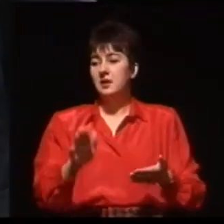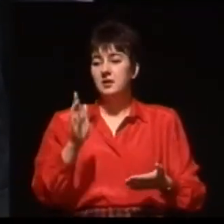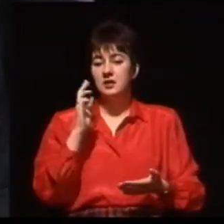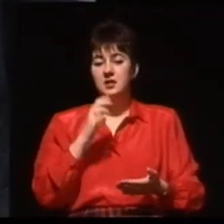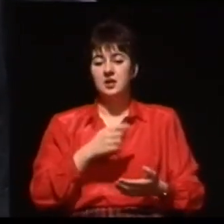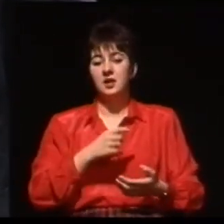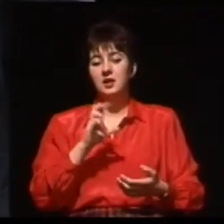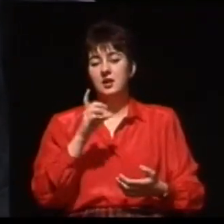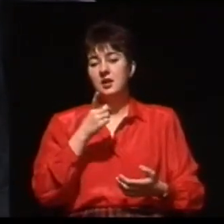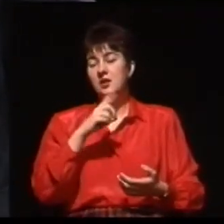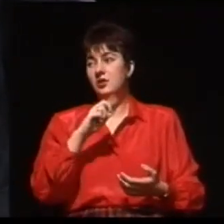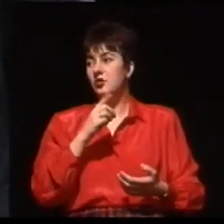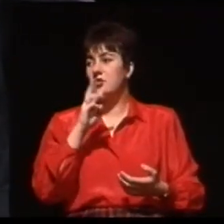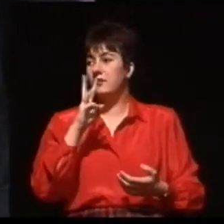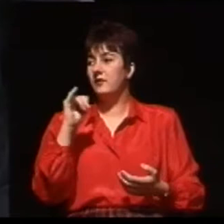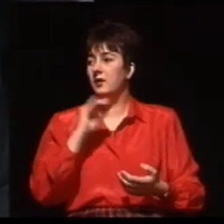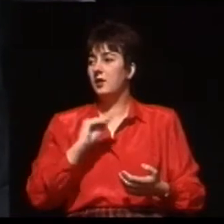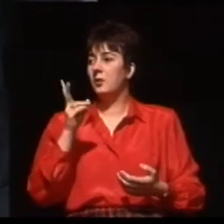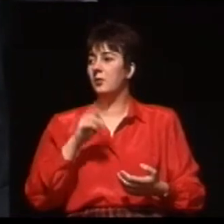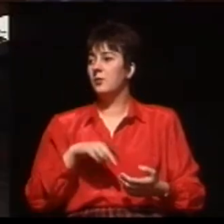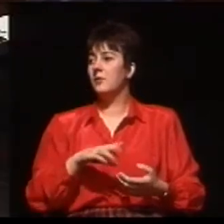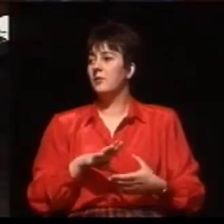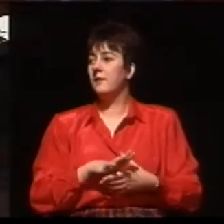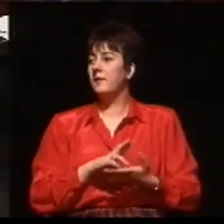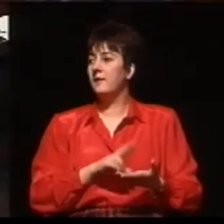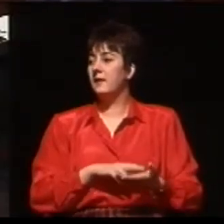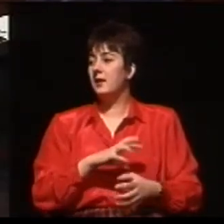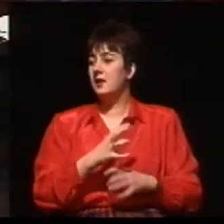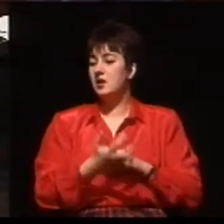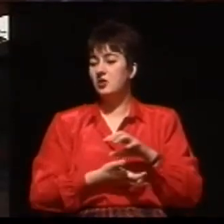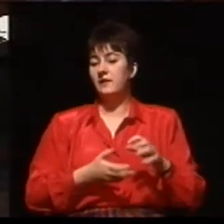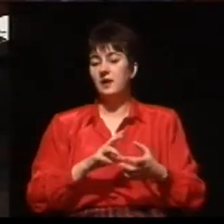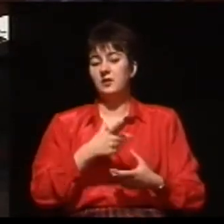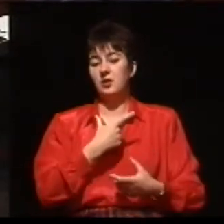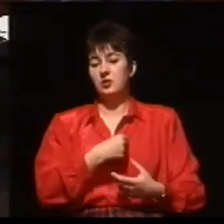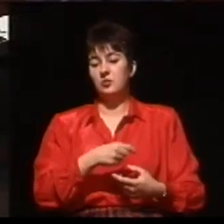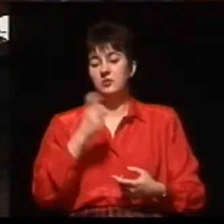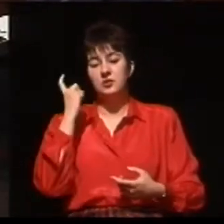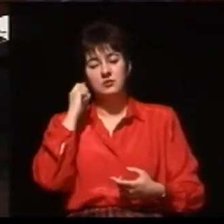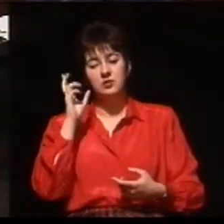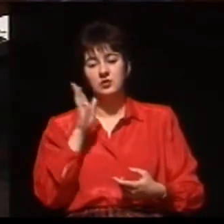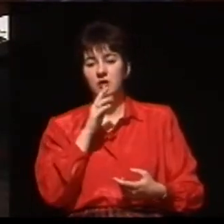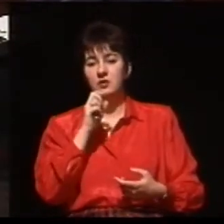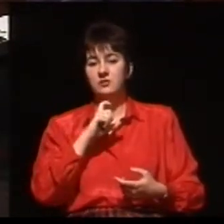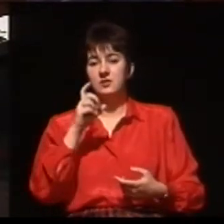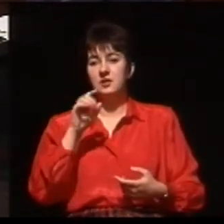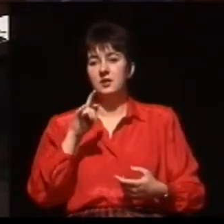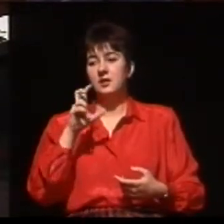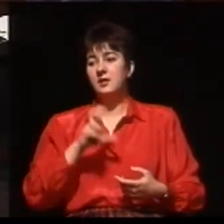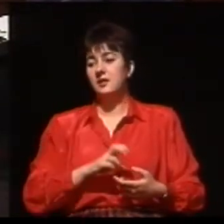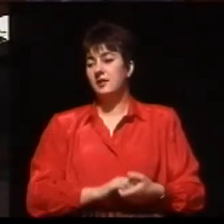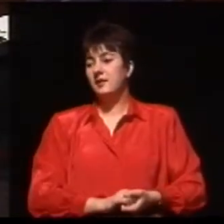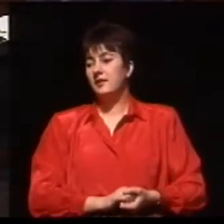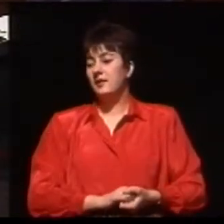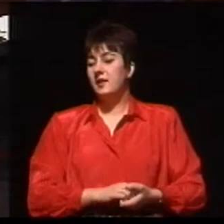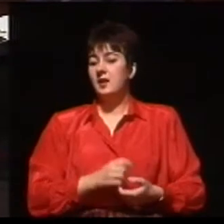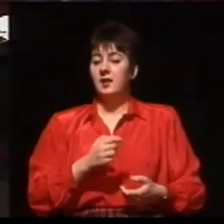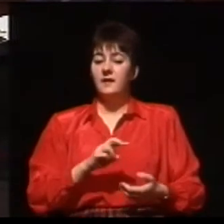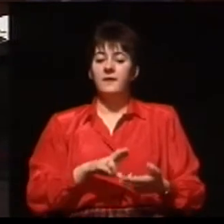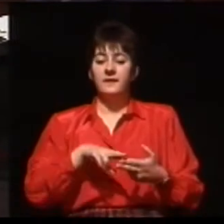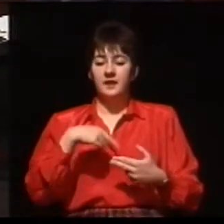miejsce, o tym powiedzieć. Kolejne pytanie. Prosimy bardzo. Dzień dobry. Pytanie natury troszeczkę innej. Pan